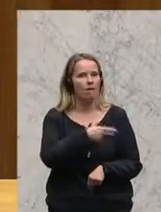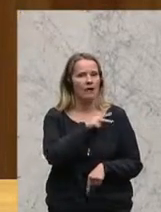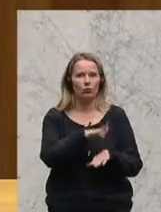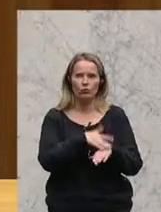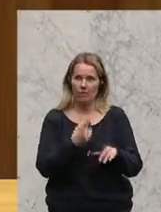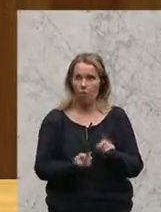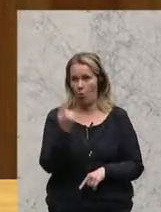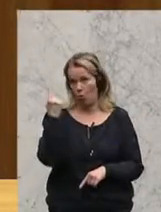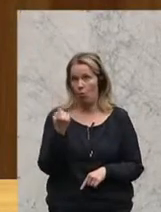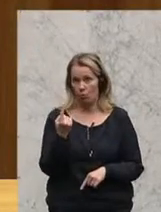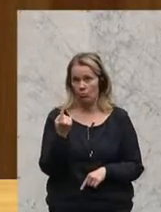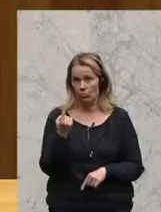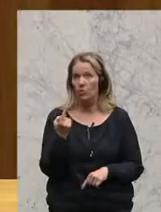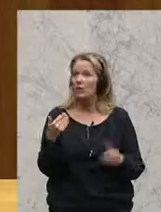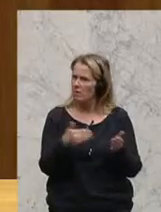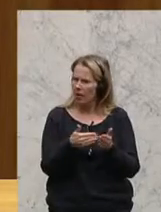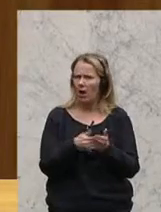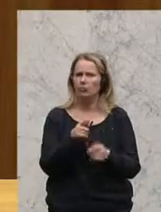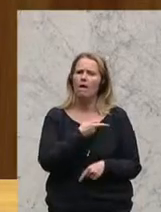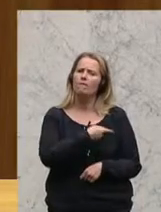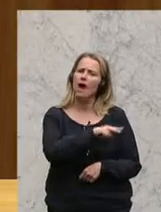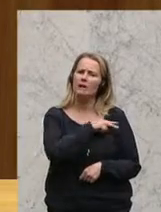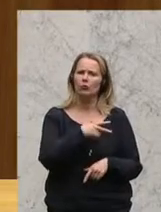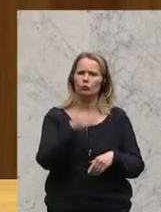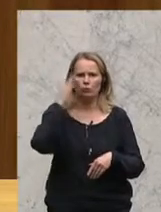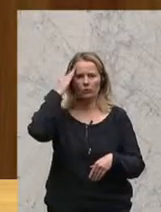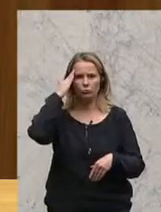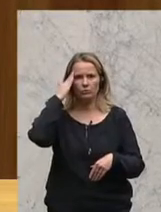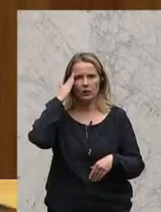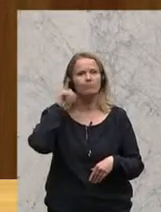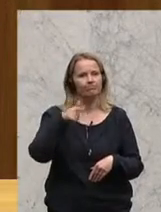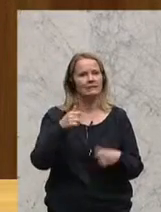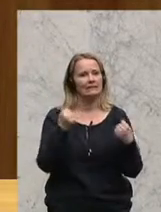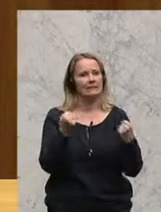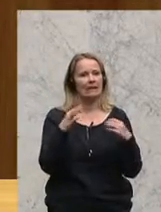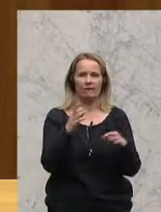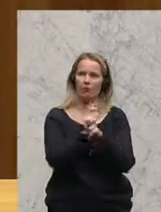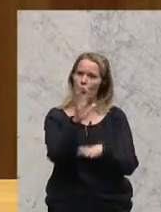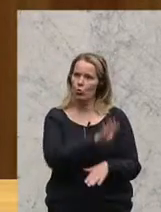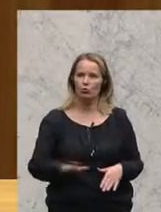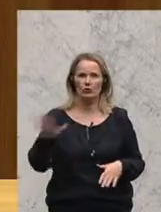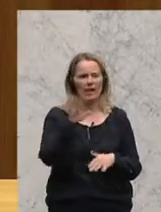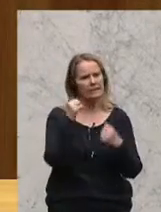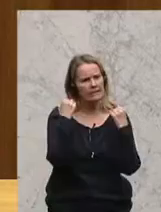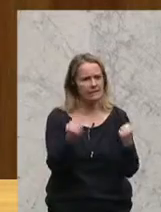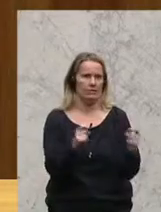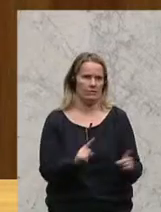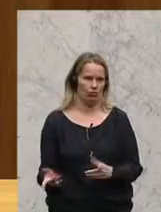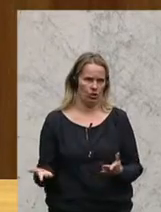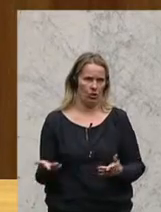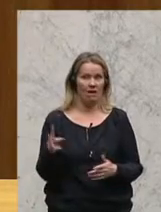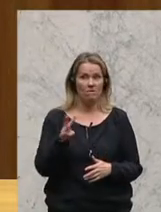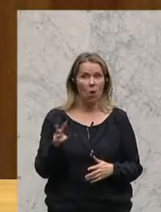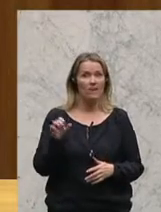erfordern. Und er braucht dieses Verantwortungsbewusstsein auch, um die Sicherheit Österreichs entsprechend umfassend zu gewährleisten. Und mit